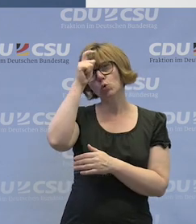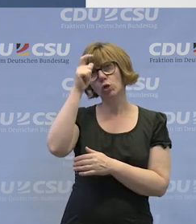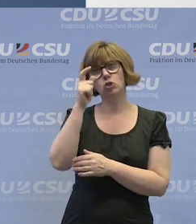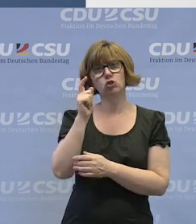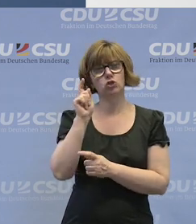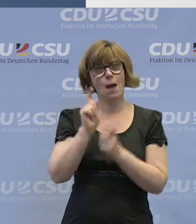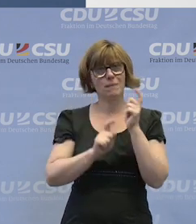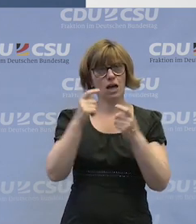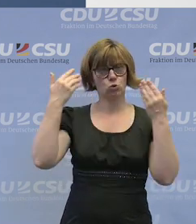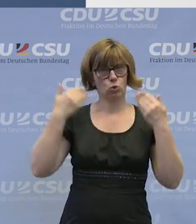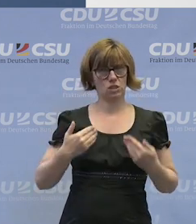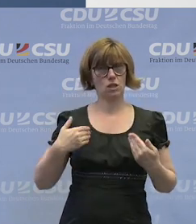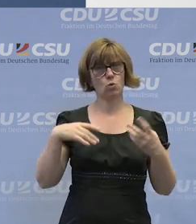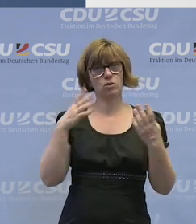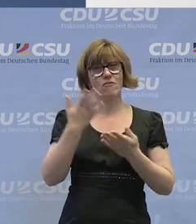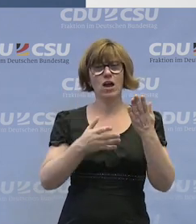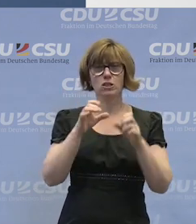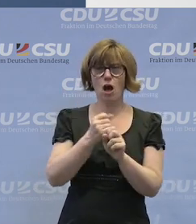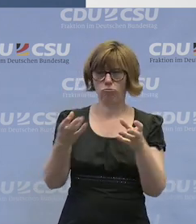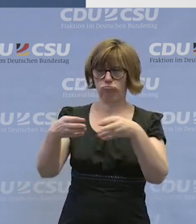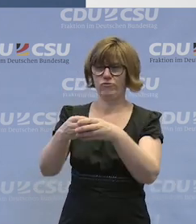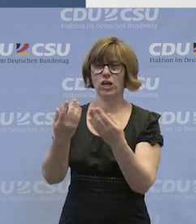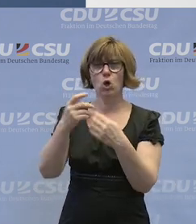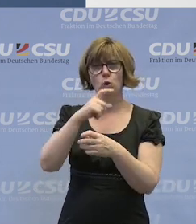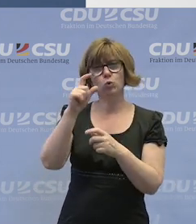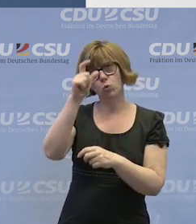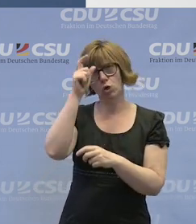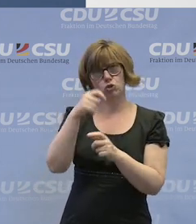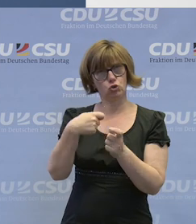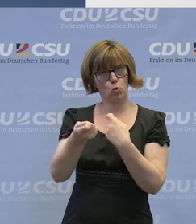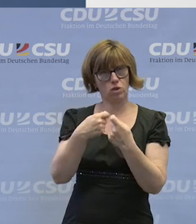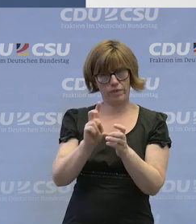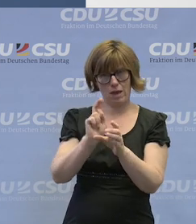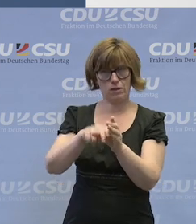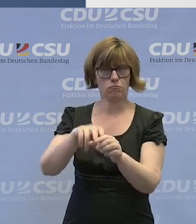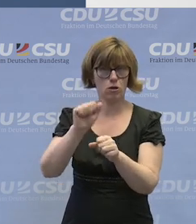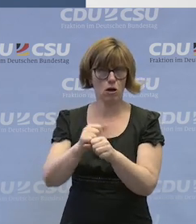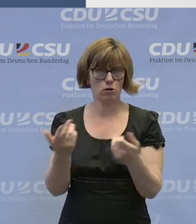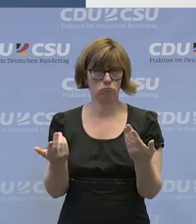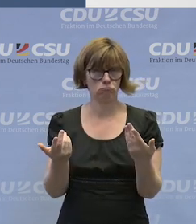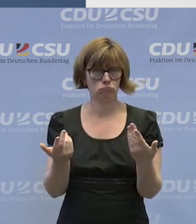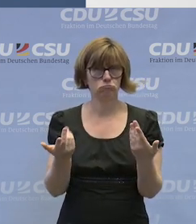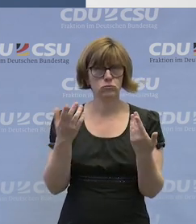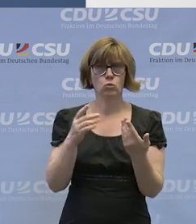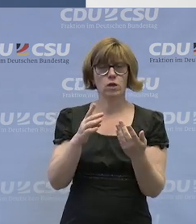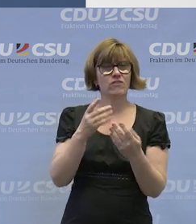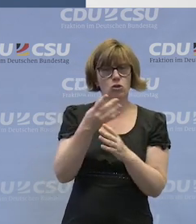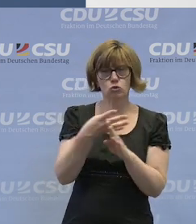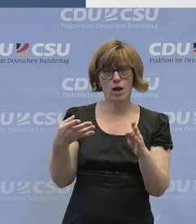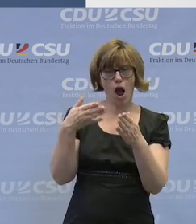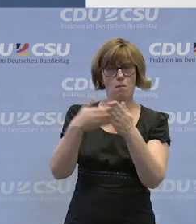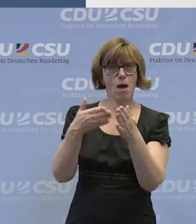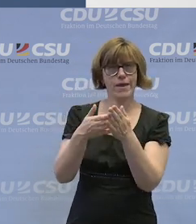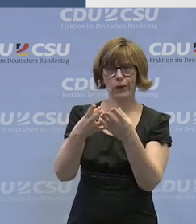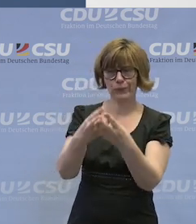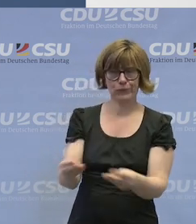Migrationshintergrund hat, eben auch vielleicht in einem türkischen Unternehmen platzieren kann und damit auch die Sprachbarriere ein Stück